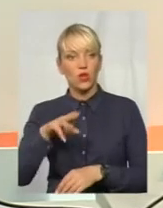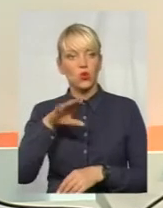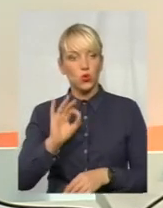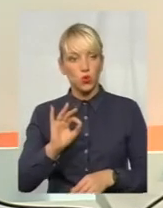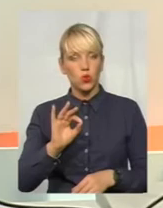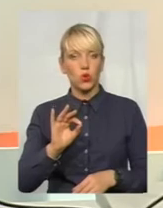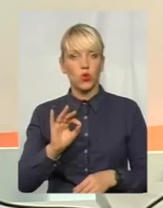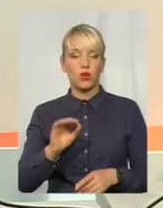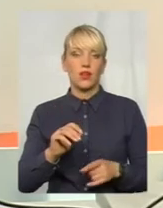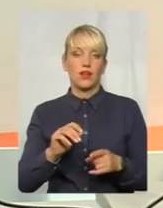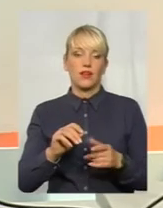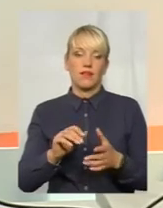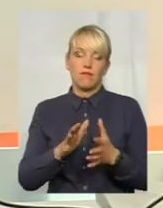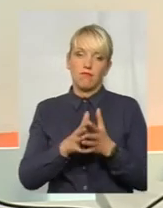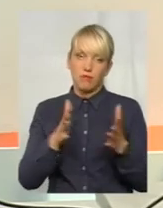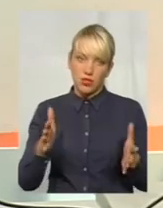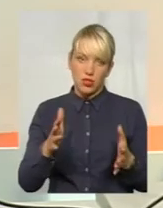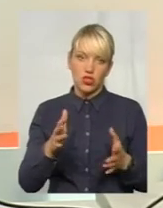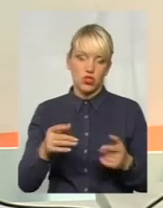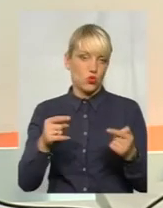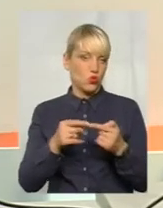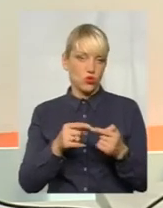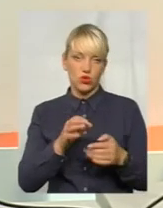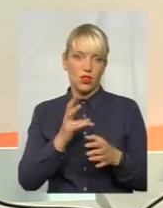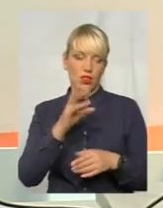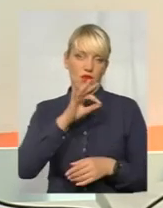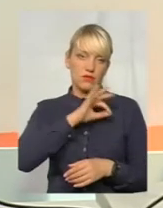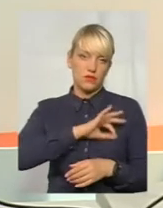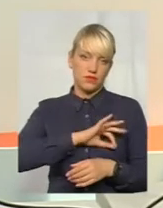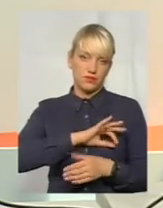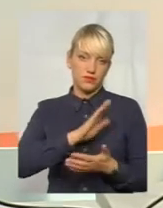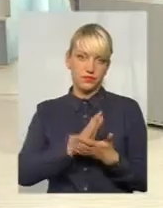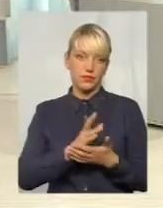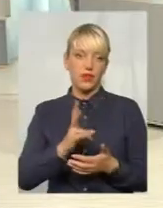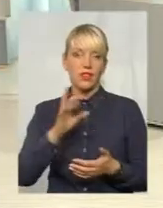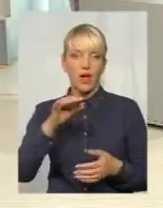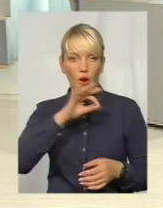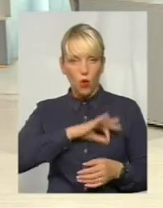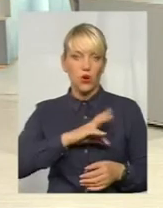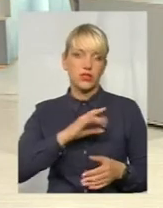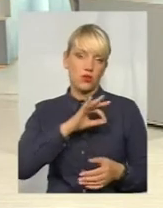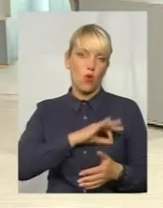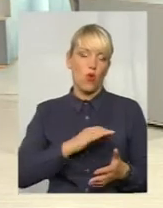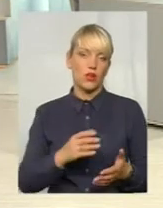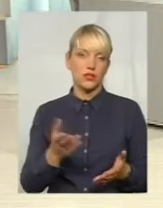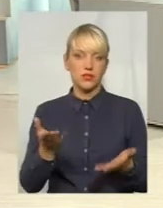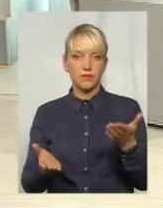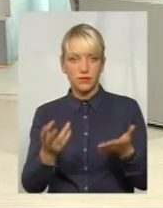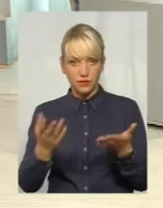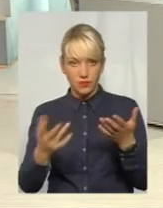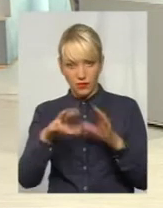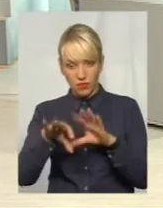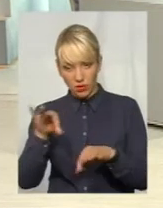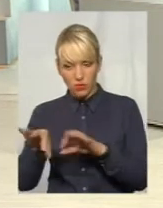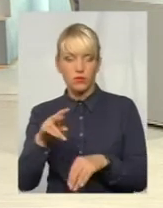шалька терезів схиляється дуже чітко на користь користі. Якщо все ж